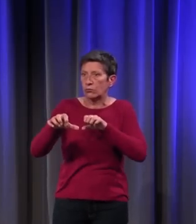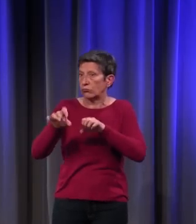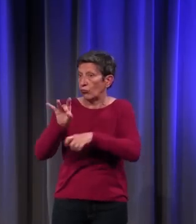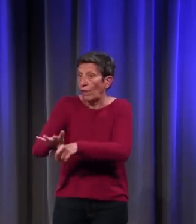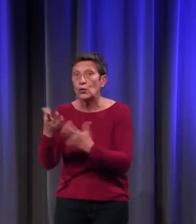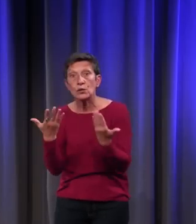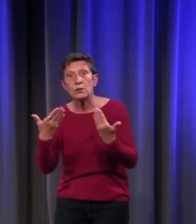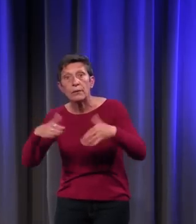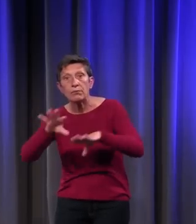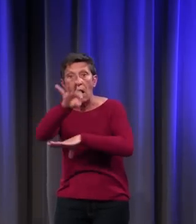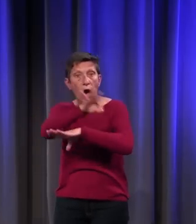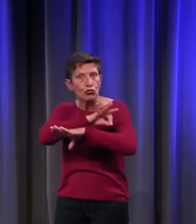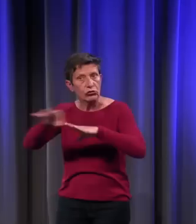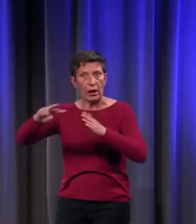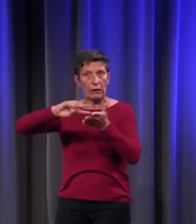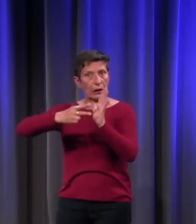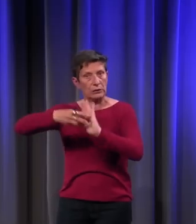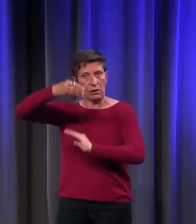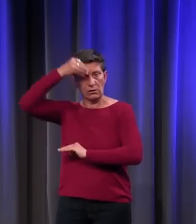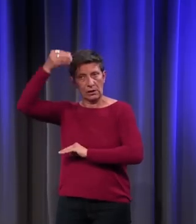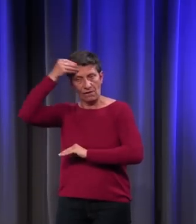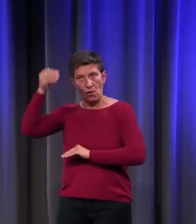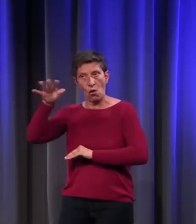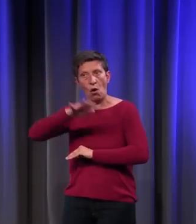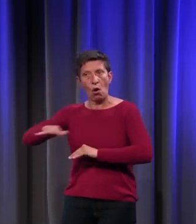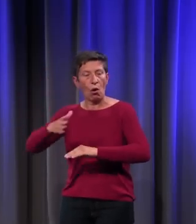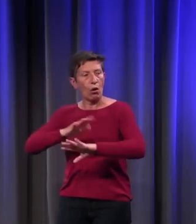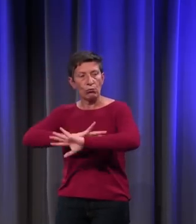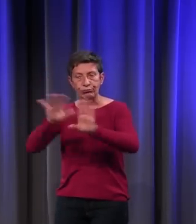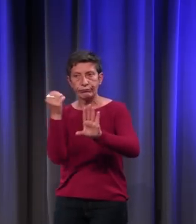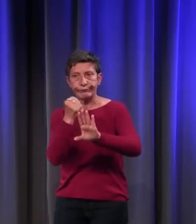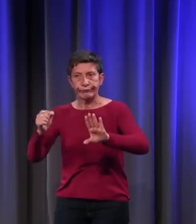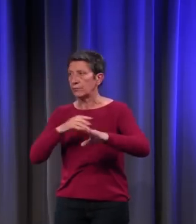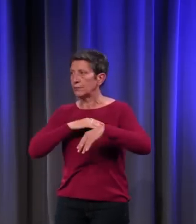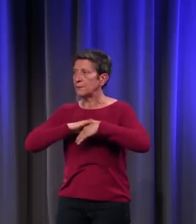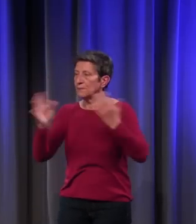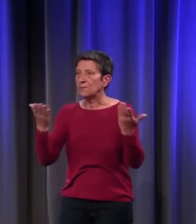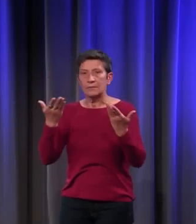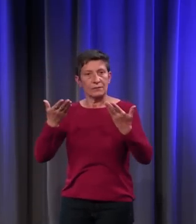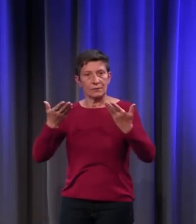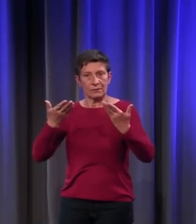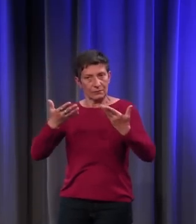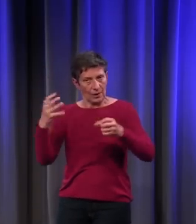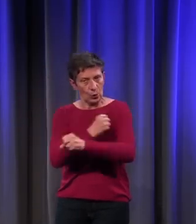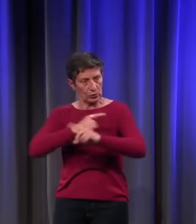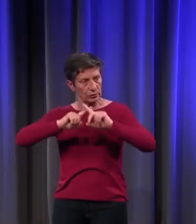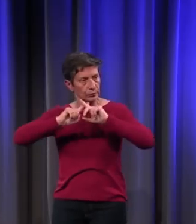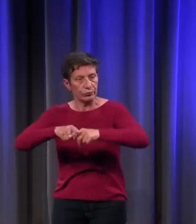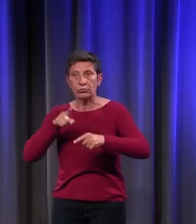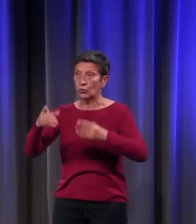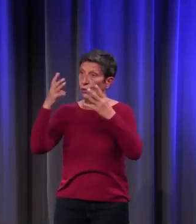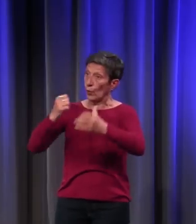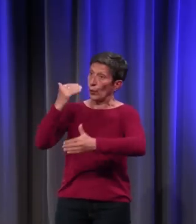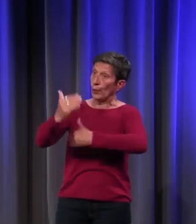les techniciens, les savants, passoutrent quand même avec pour moteur ce désir de faire mieux, de faire